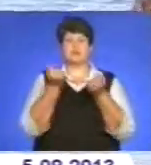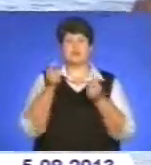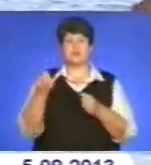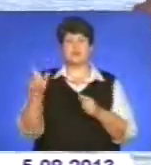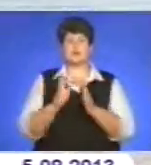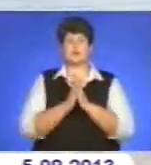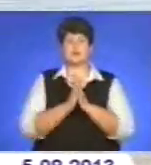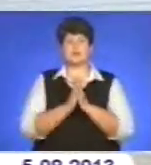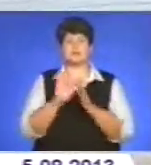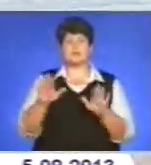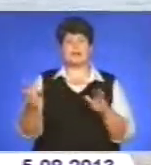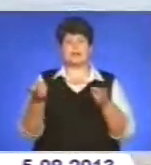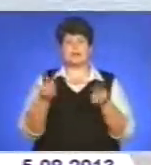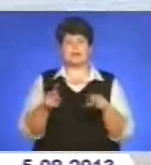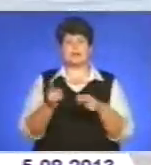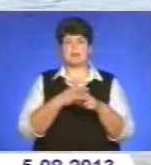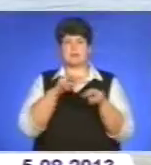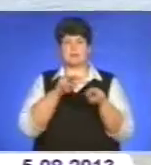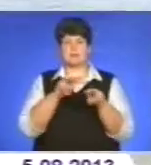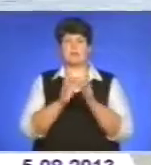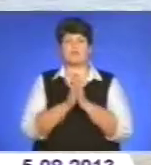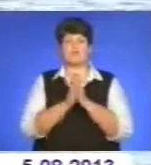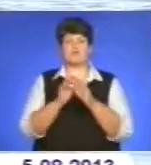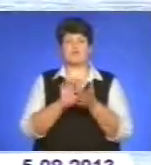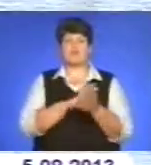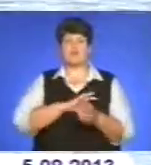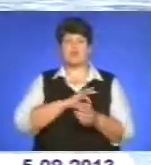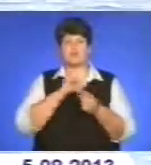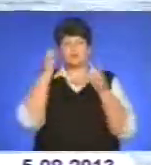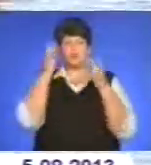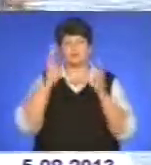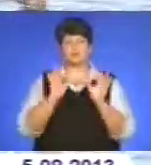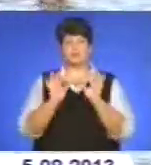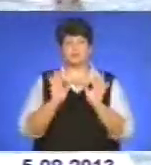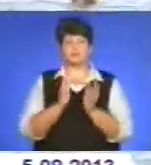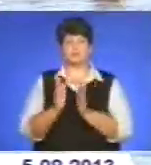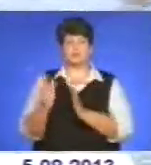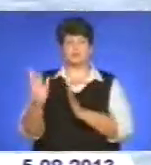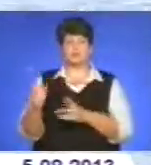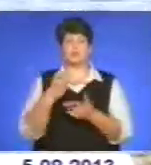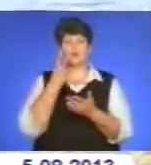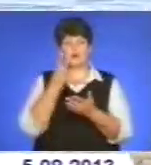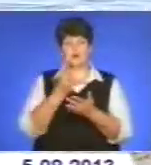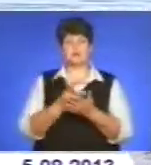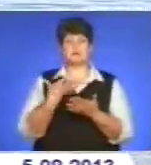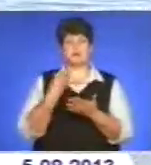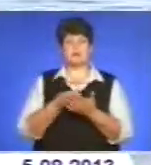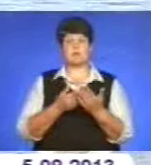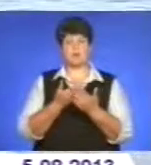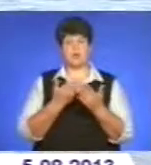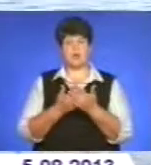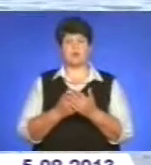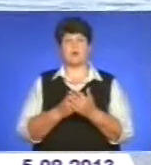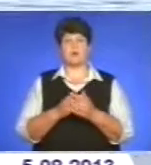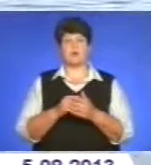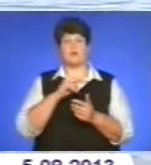залишати дітей без нагляду. Просять виховувати культуру безпечної поведінки, демонструючи на власному прикладі обережність у